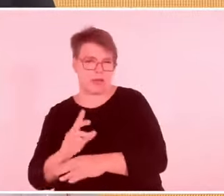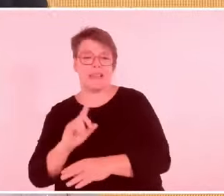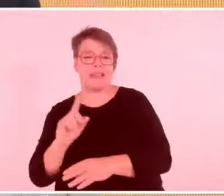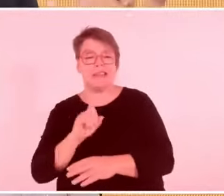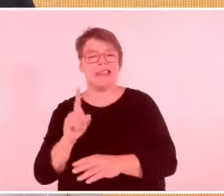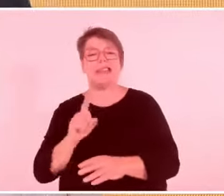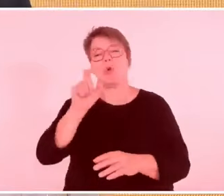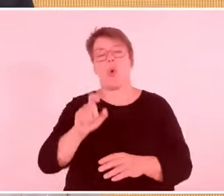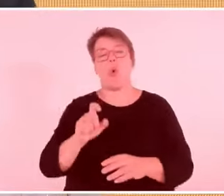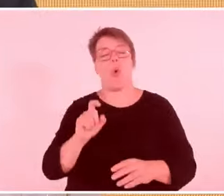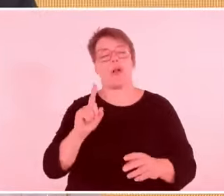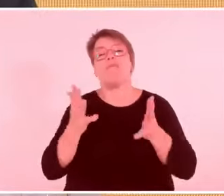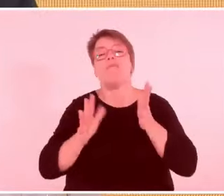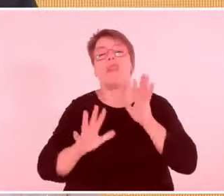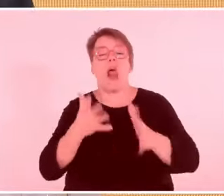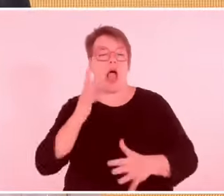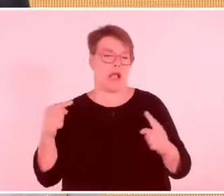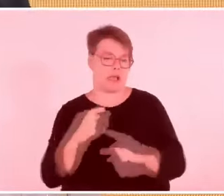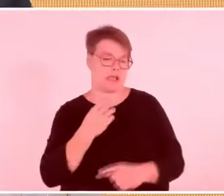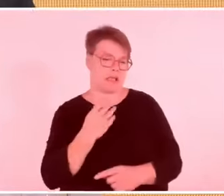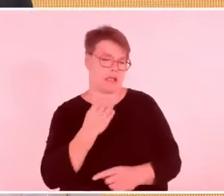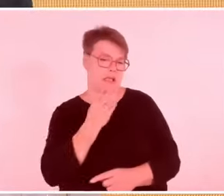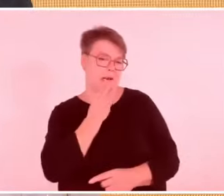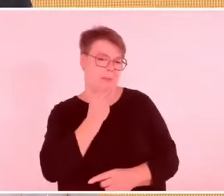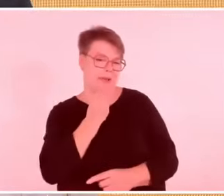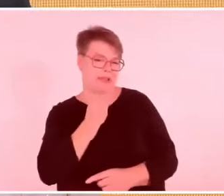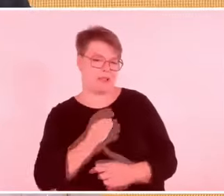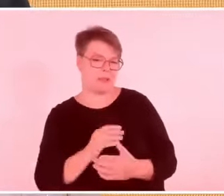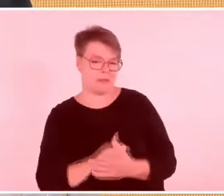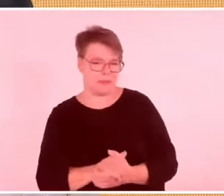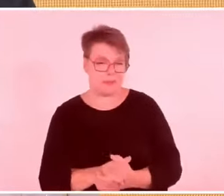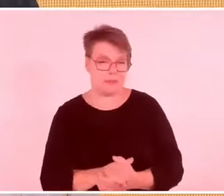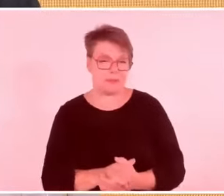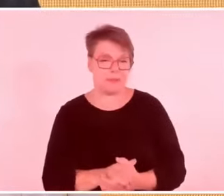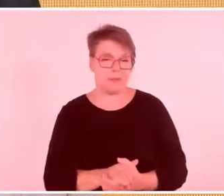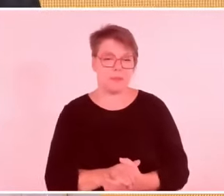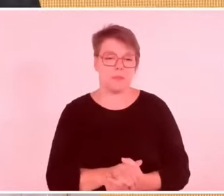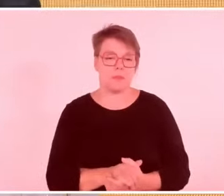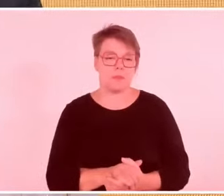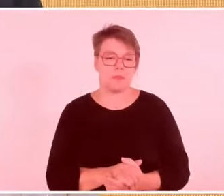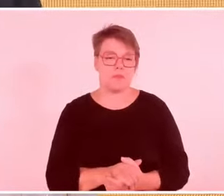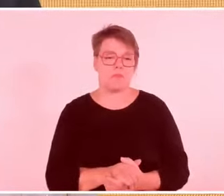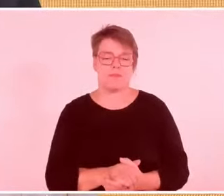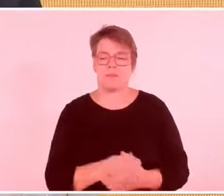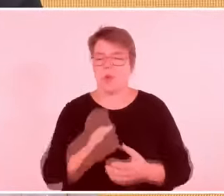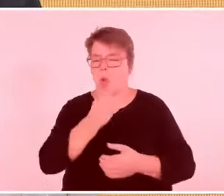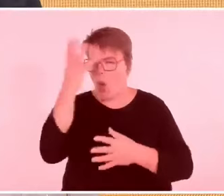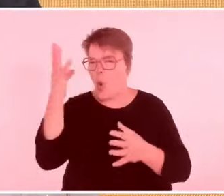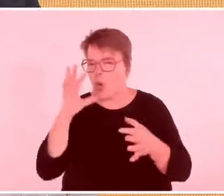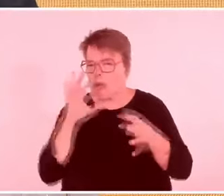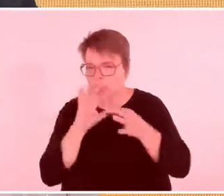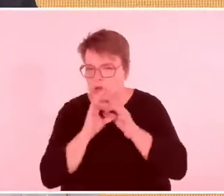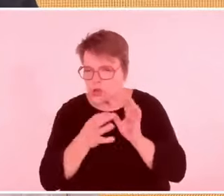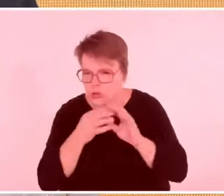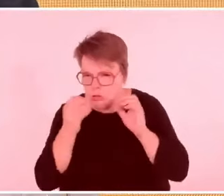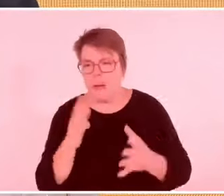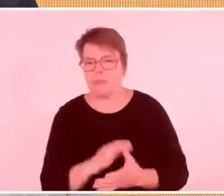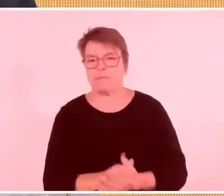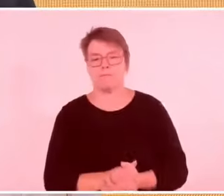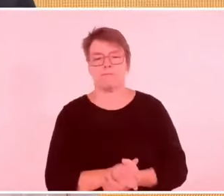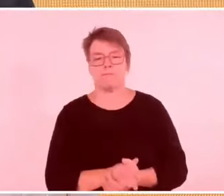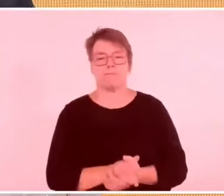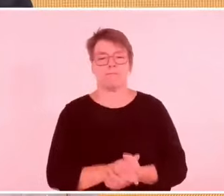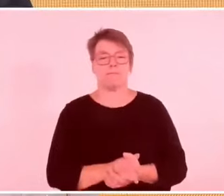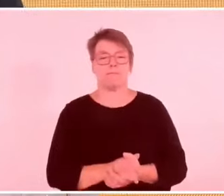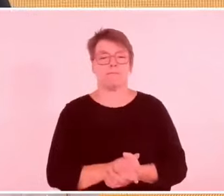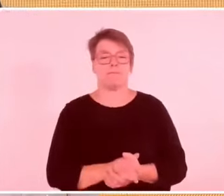Okay, das klingt logisch. Das Opfer soll also selbst entscheiden, ob es wirklich ein